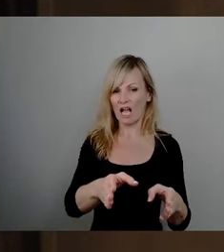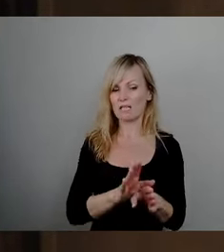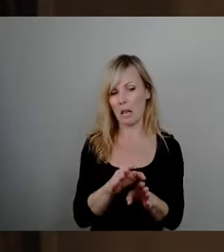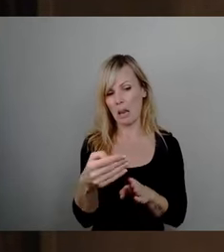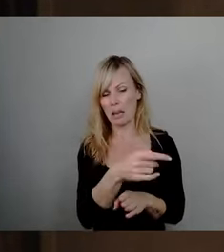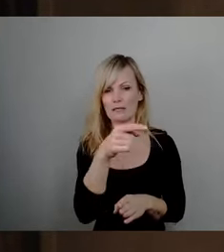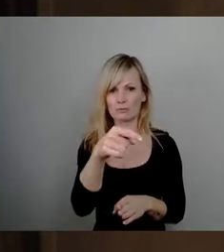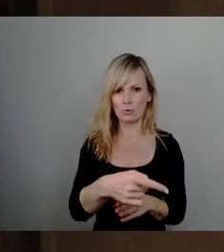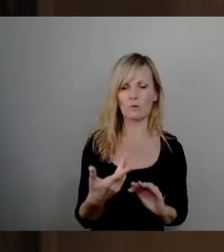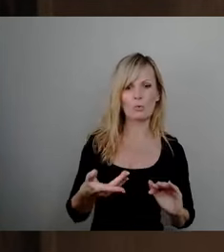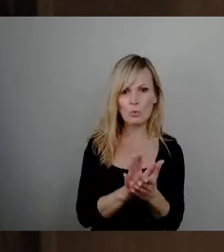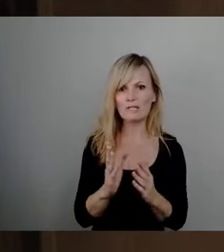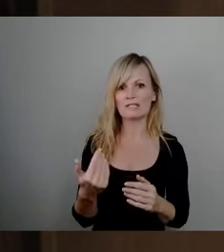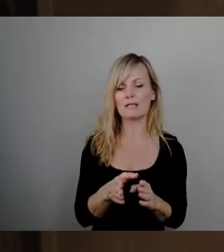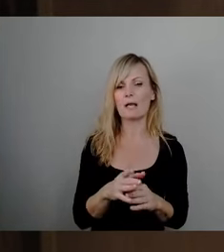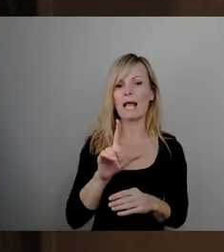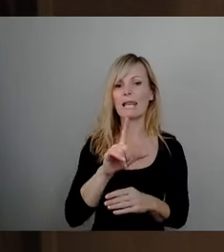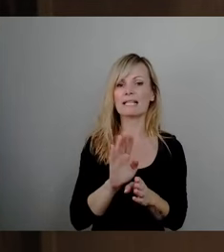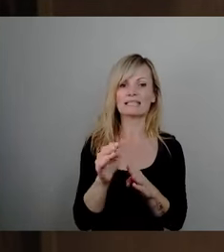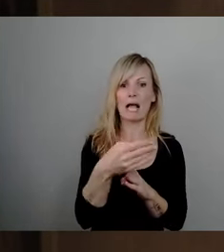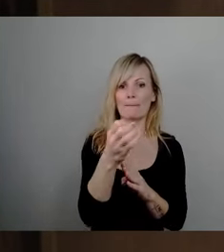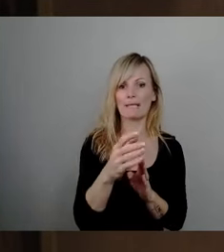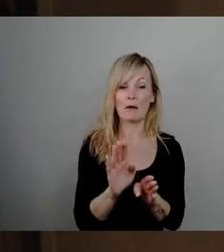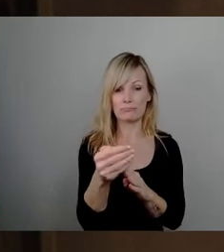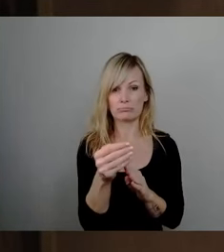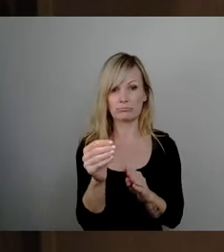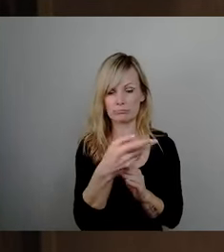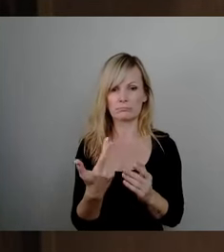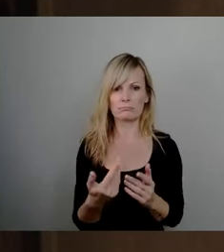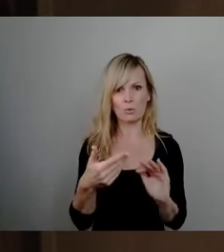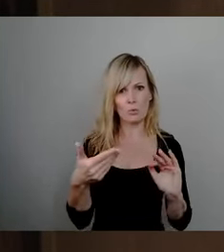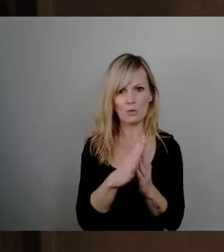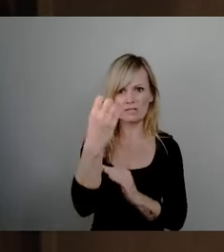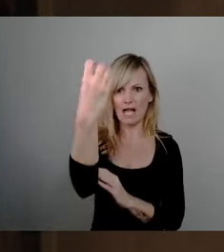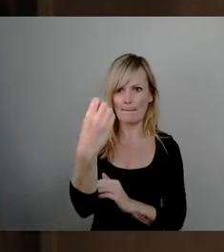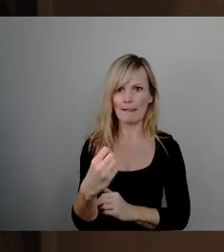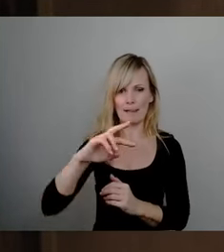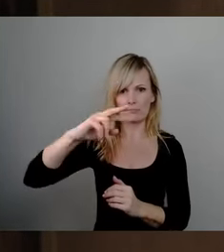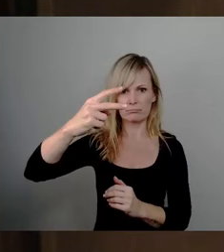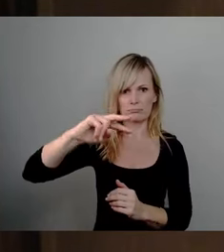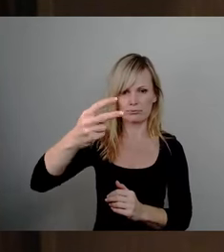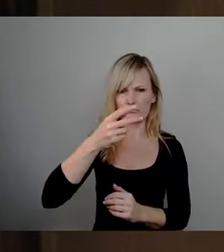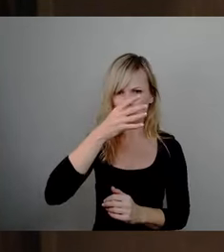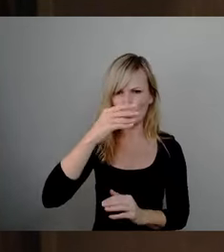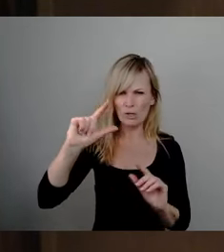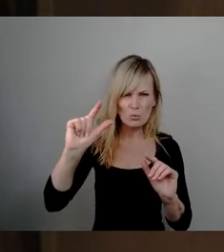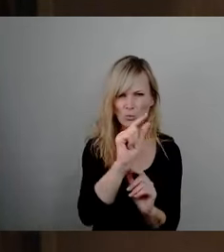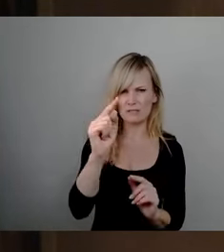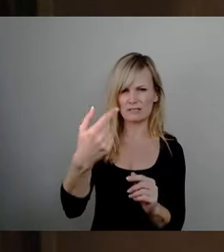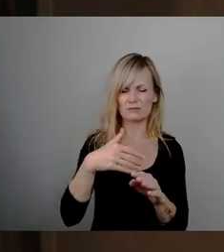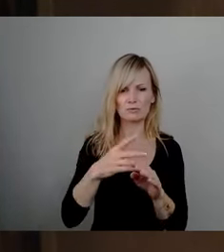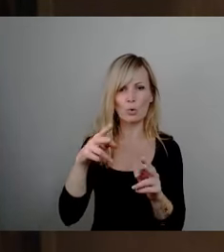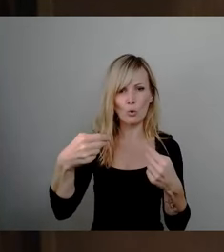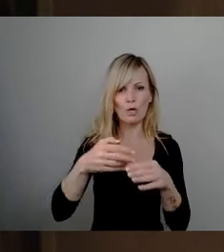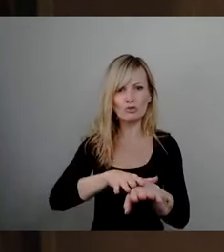der dortigen Ampel haben eine flüssige Anreise jedoch verhindert und zu massiven Rückstaus geführt. Da